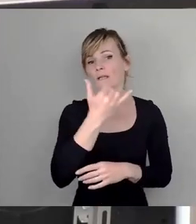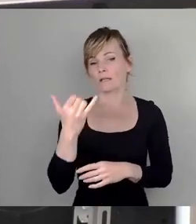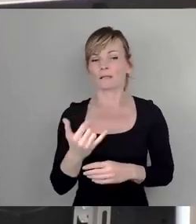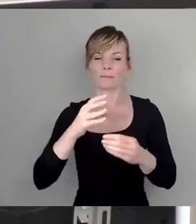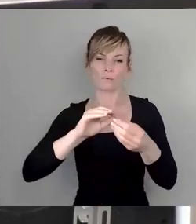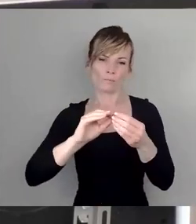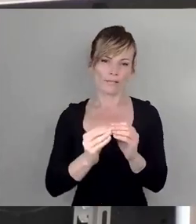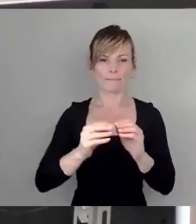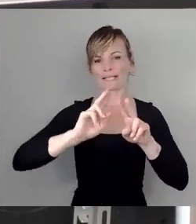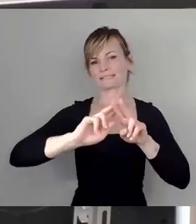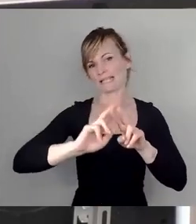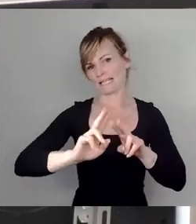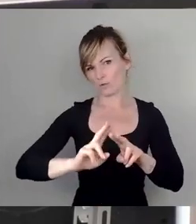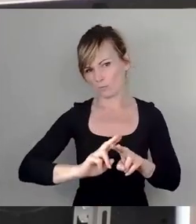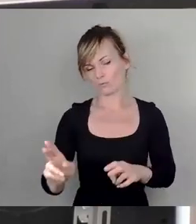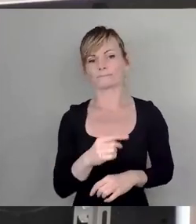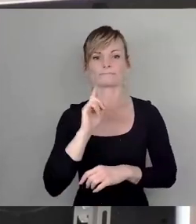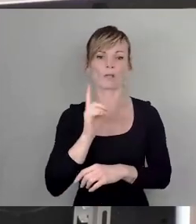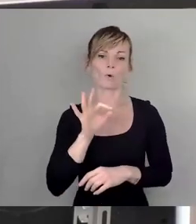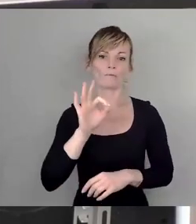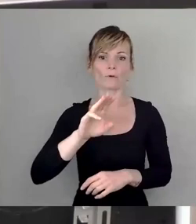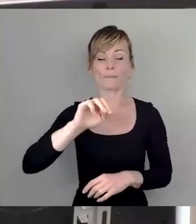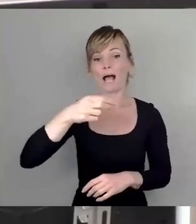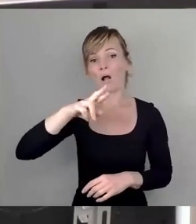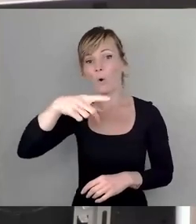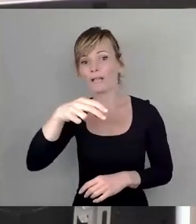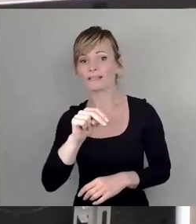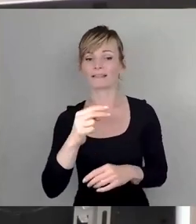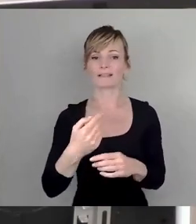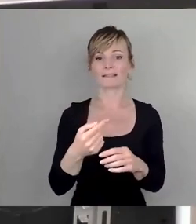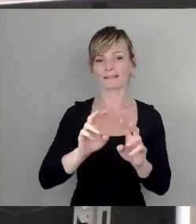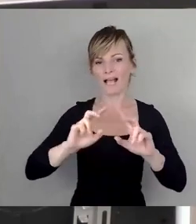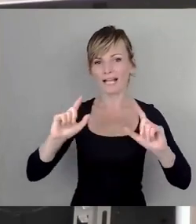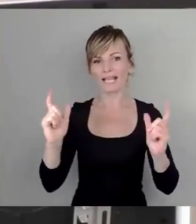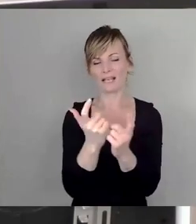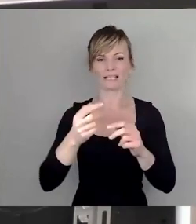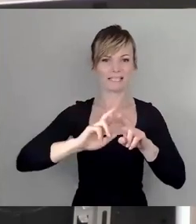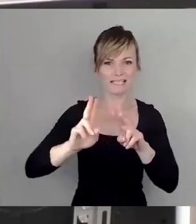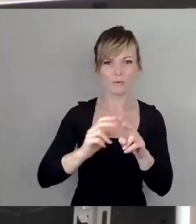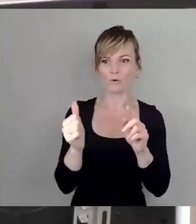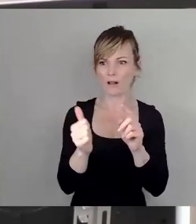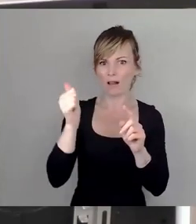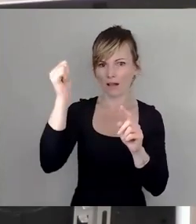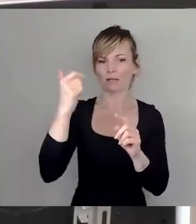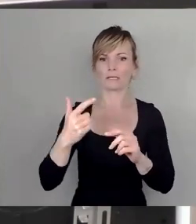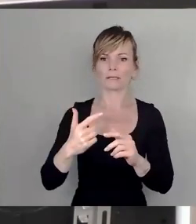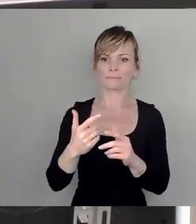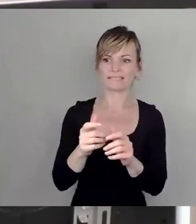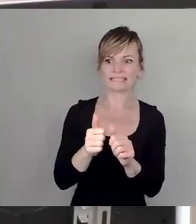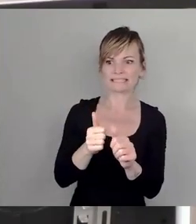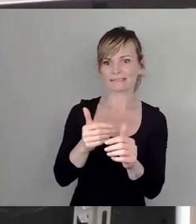einen Sanierungsstau für die Margan Arena, weshalb wir uns ja im Jahr 2020 für eine Sanierung